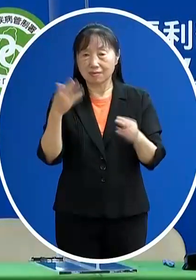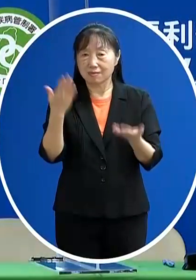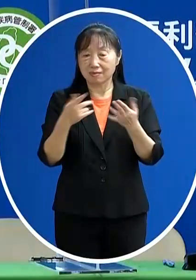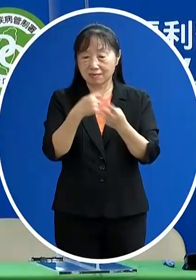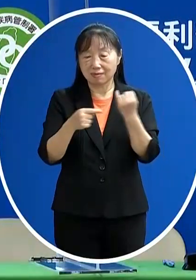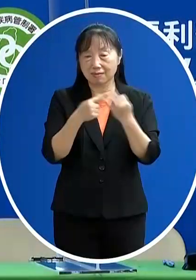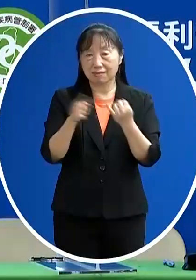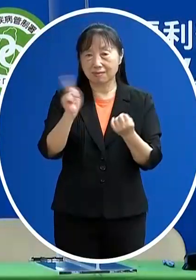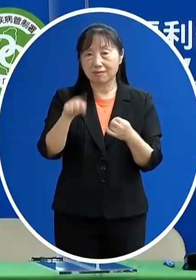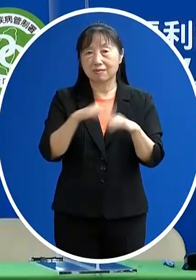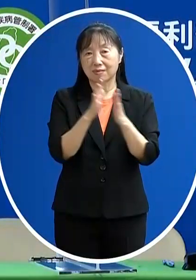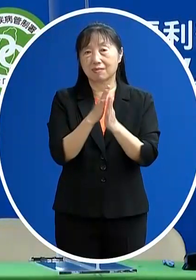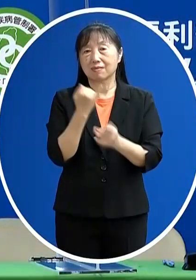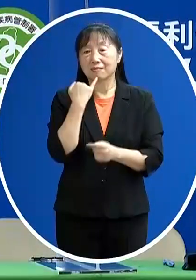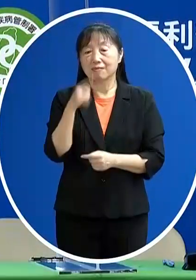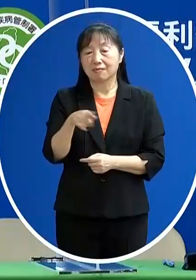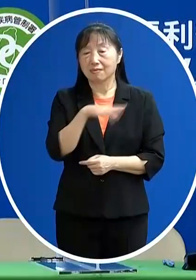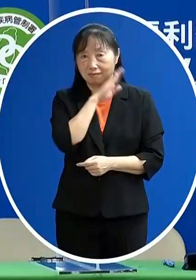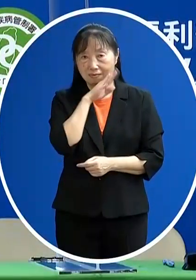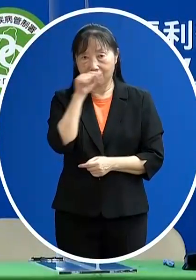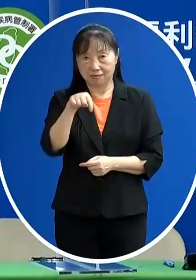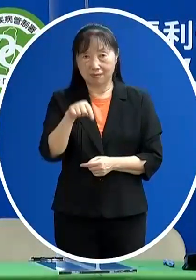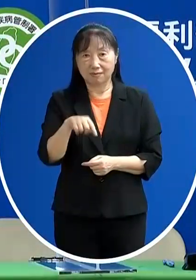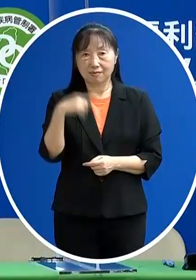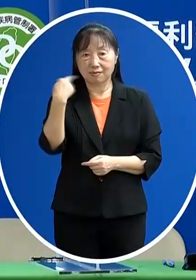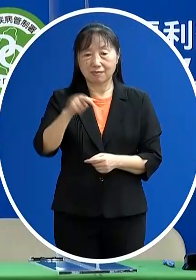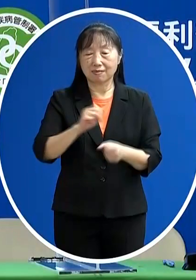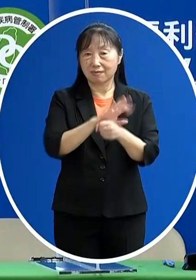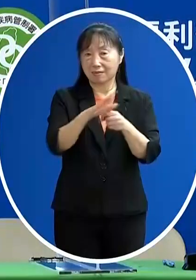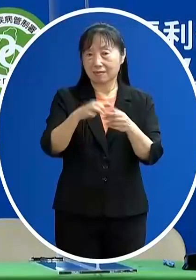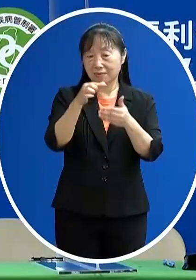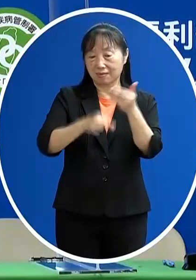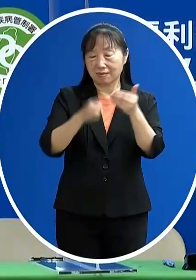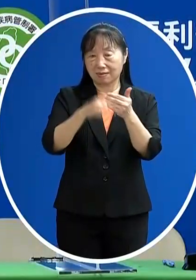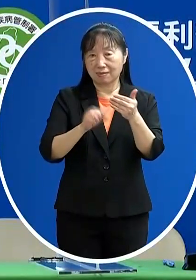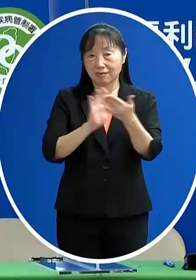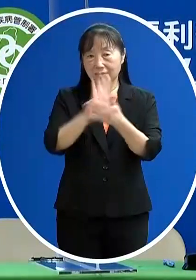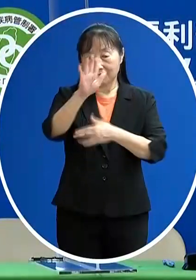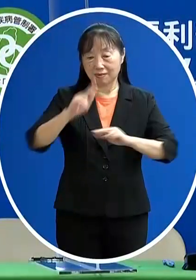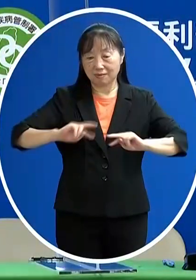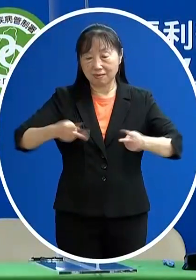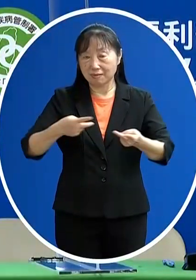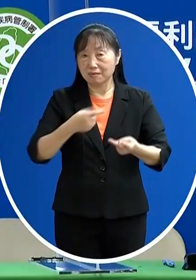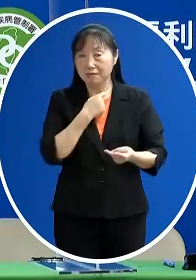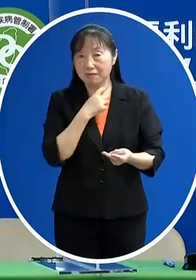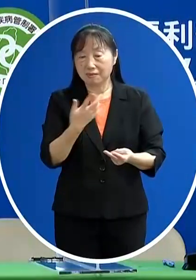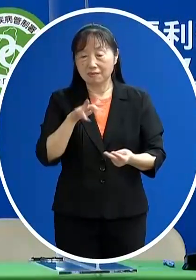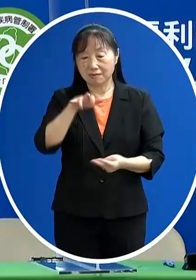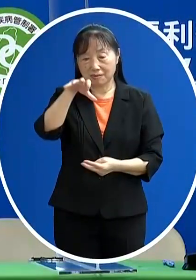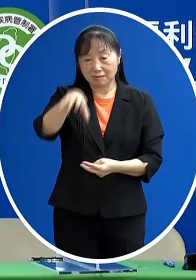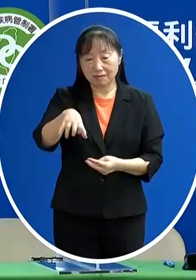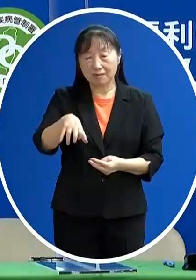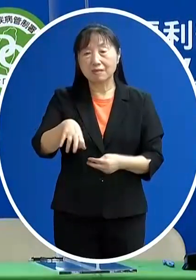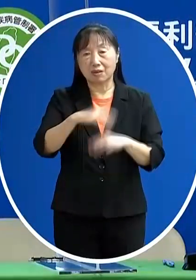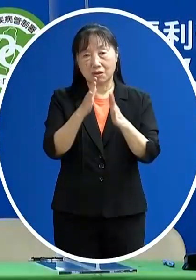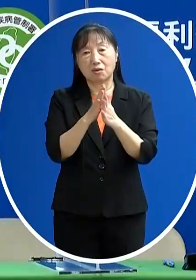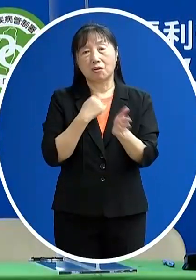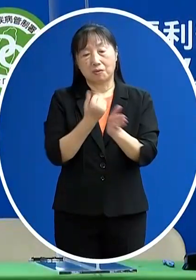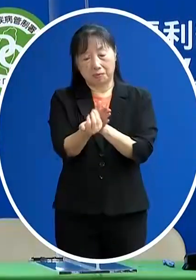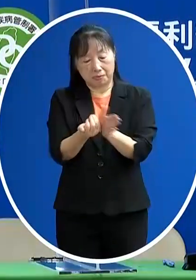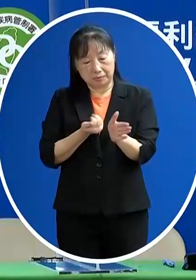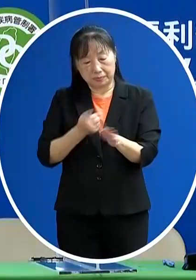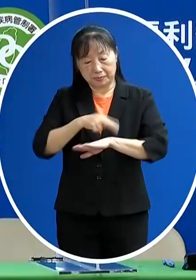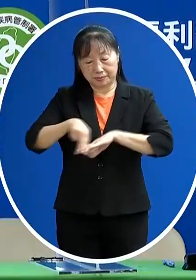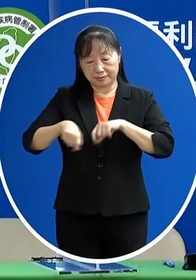那甚至這個有一些防疫措施 是不是要因此改變邊境的管理這些都是要預做